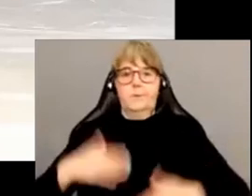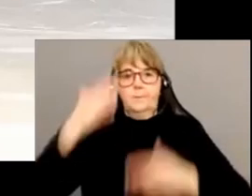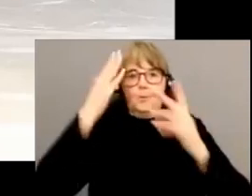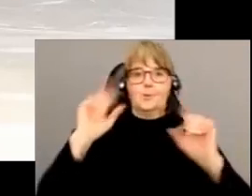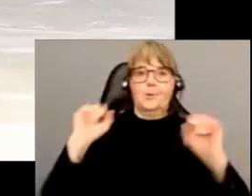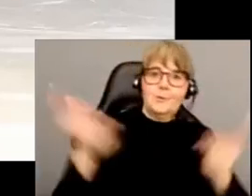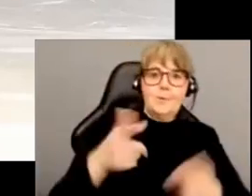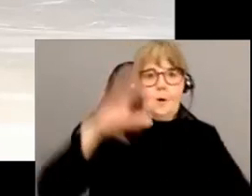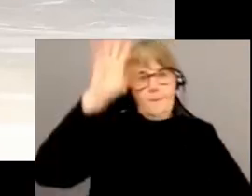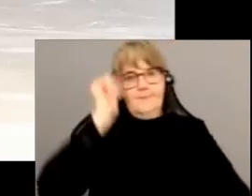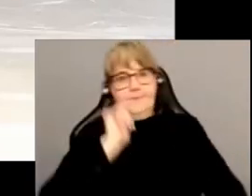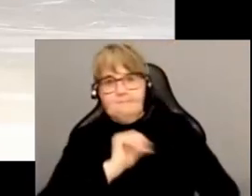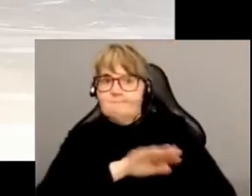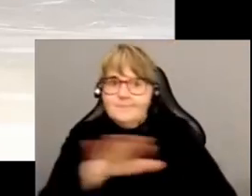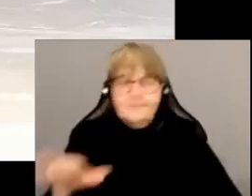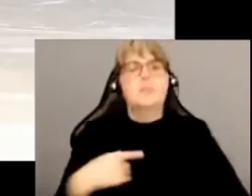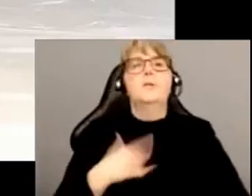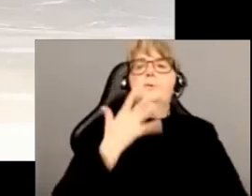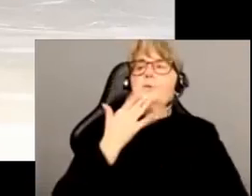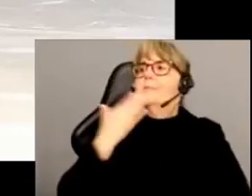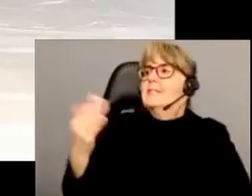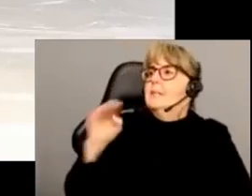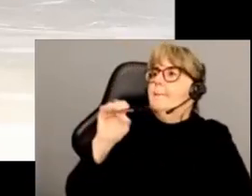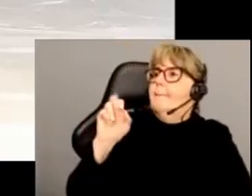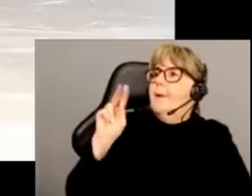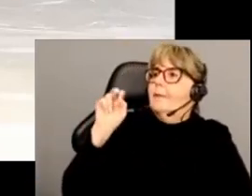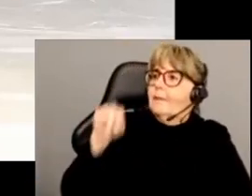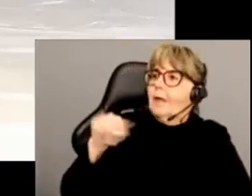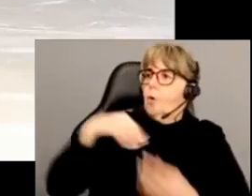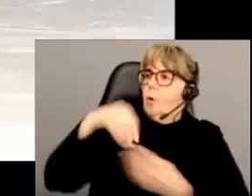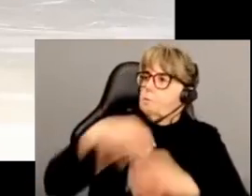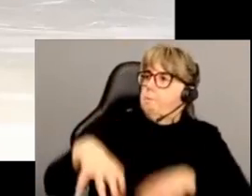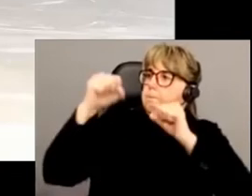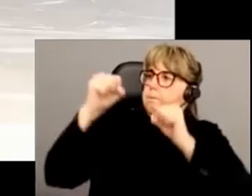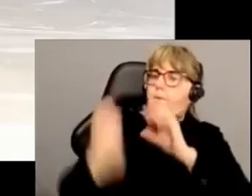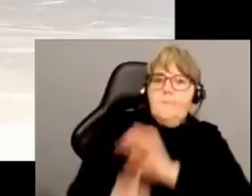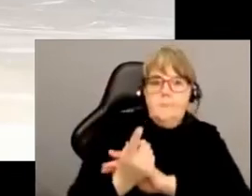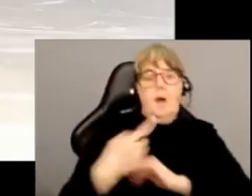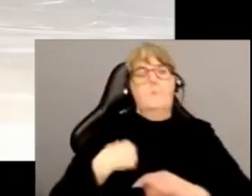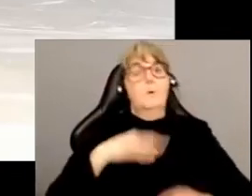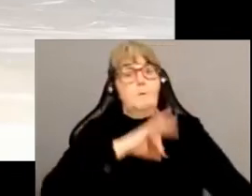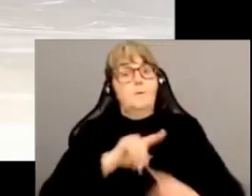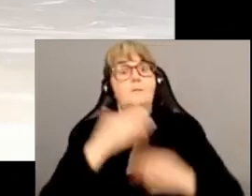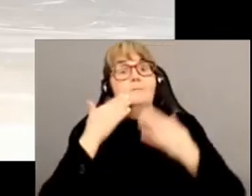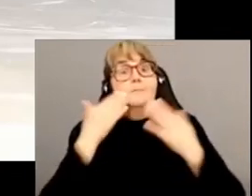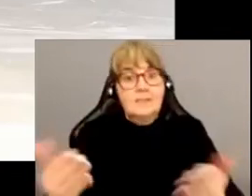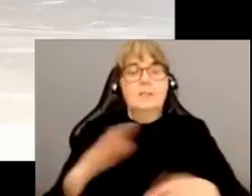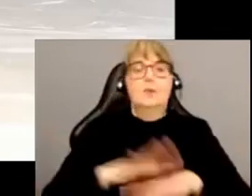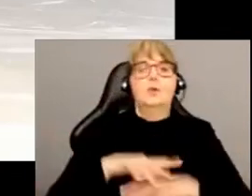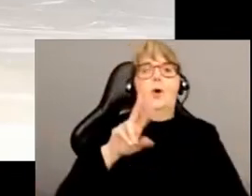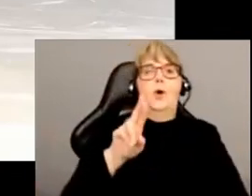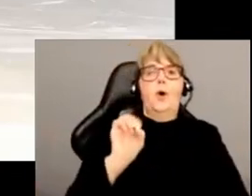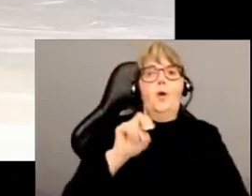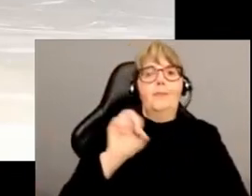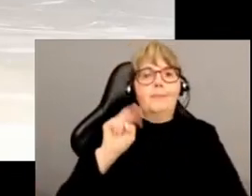et à tous, je voulais remercier Martin pour l'organisation de l'événement, puis j'en profite pour remercier aussi Renan de m'avoir